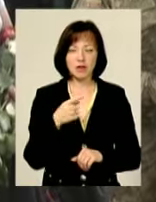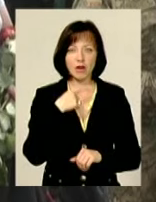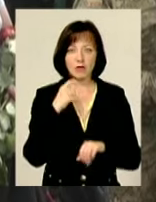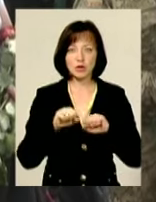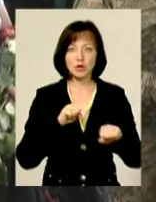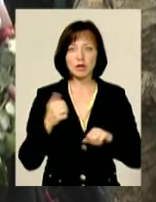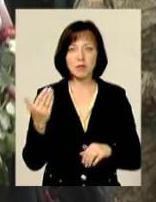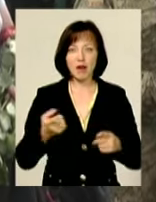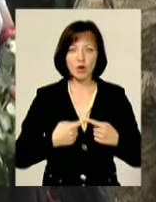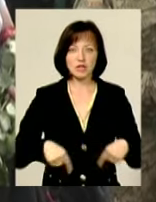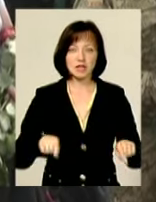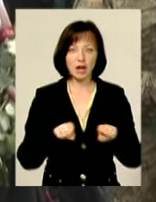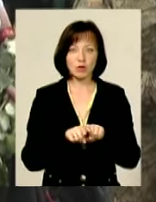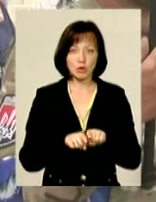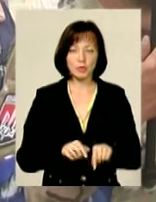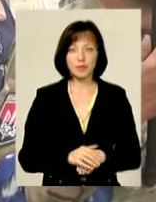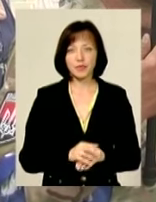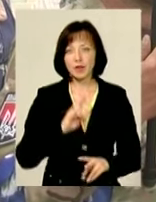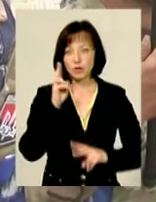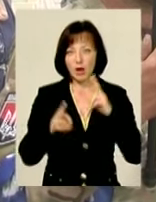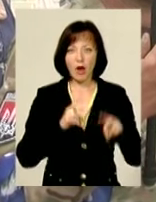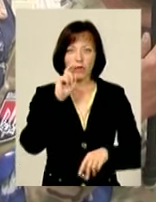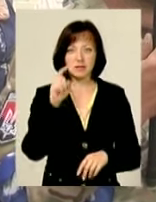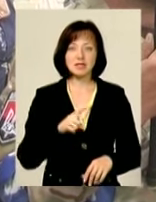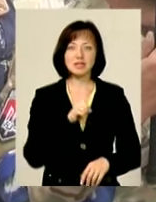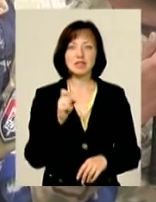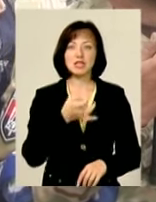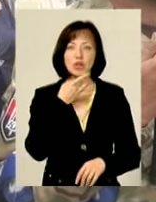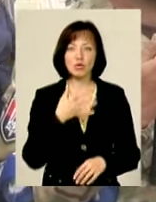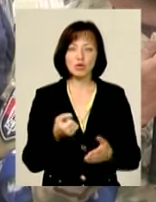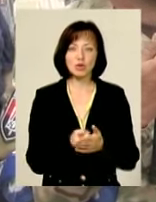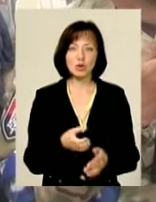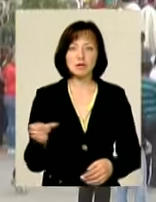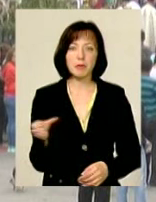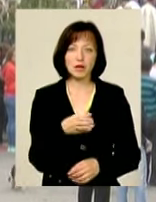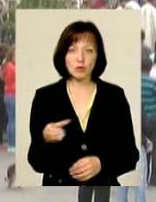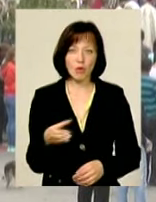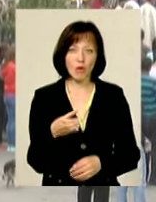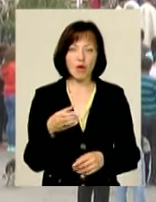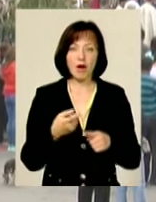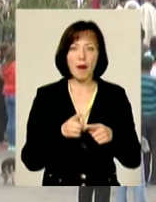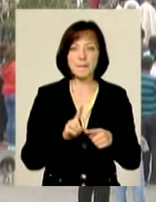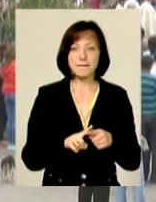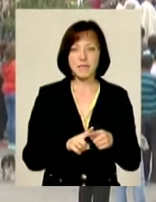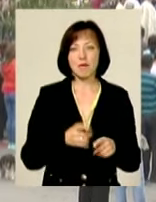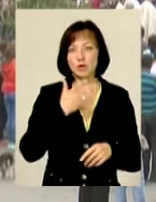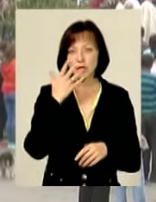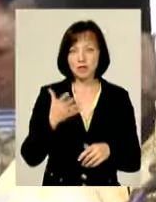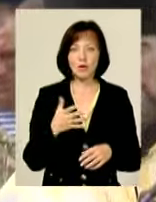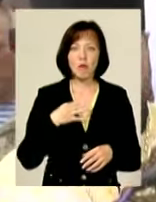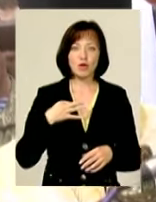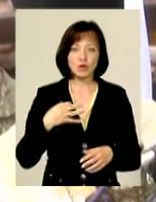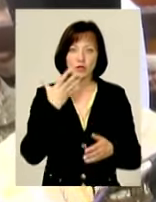«Правого сектора» Опанас Немирнич, дорікає українцям за жагу до спиртного, блюзнірство та тотальну байдужість до своєї долі.